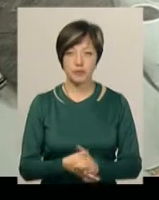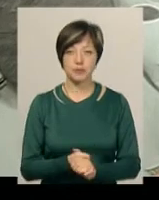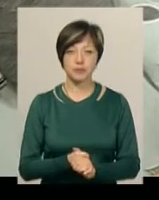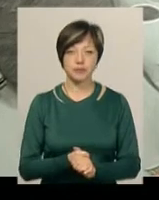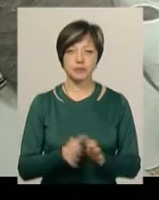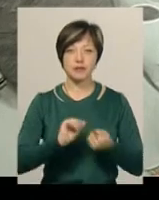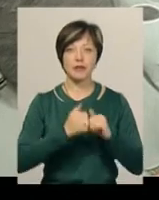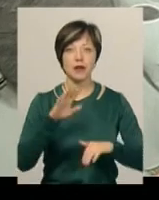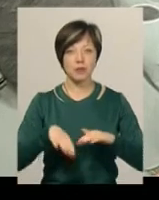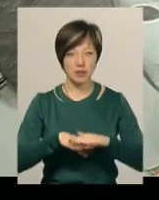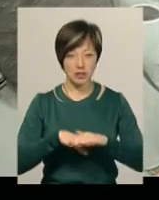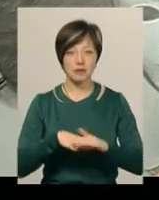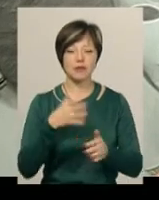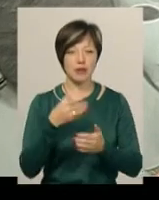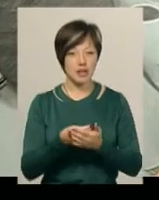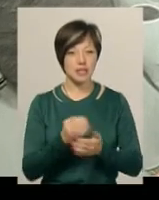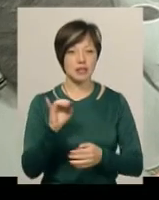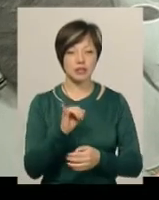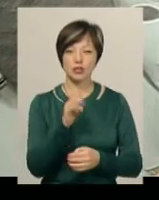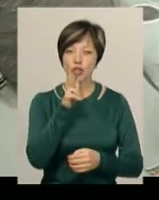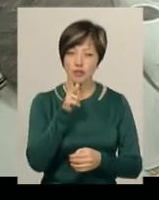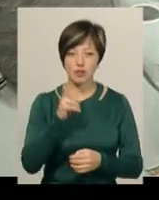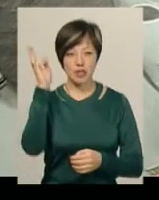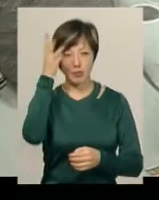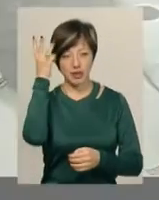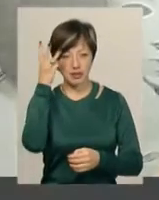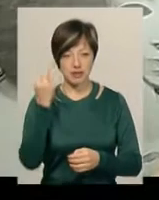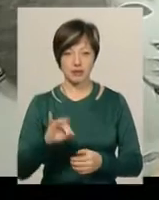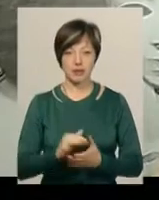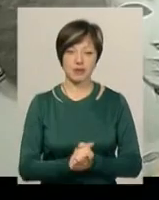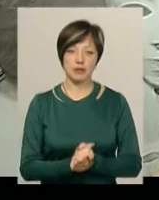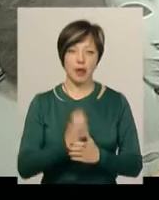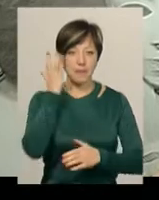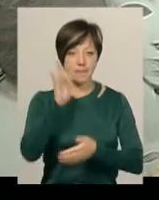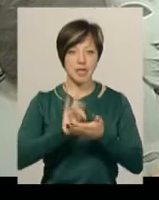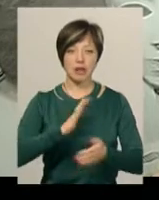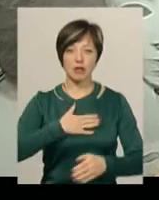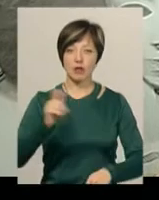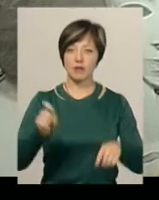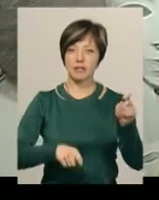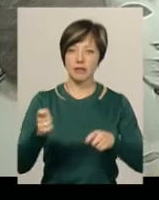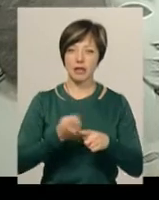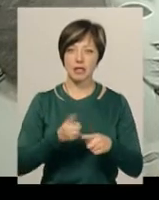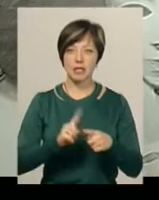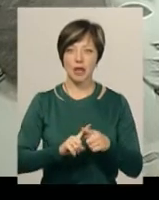Кам'янець-Подільський, власне. Чернівці, Хмельницький. Мета нашого фестивалю – це